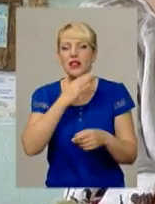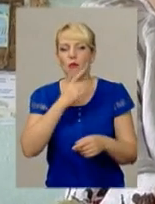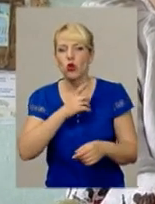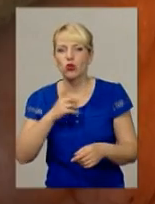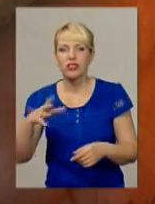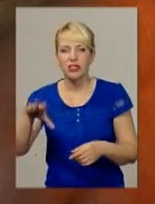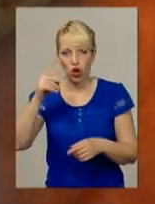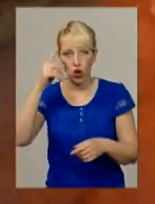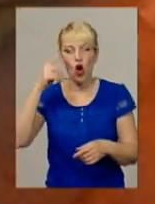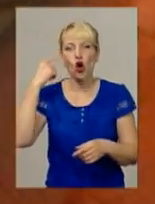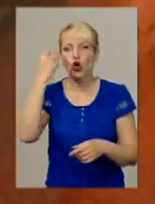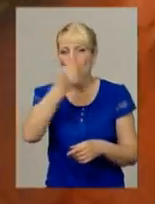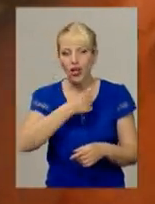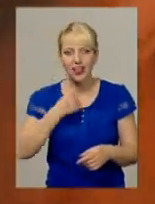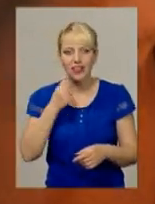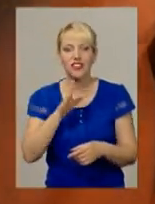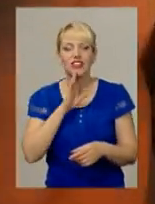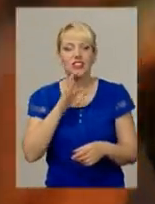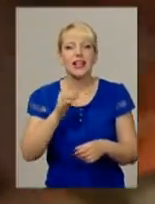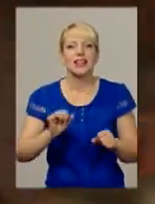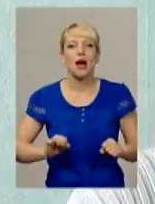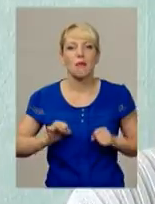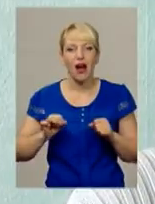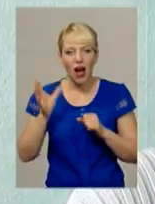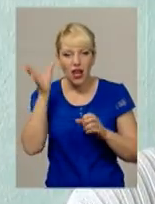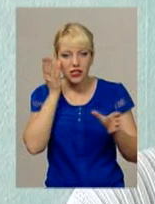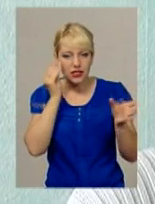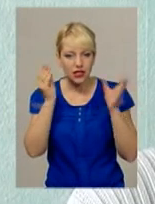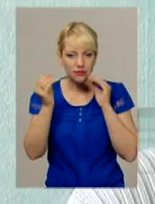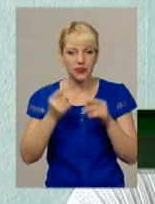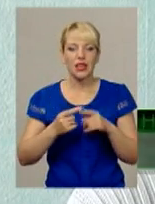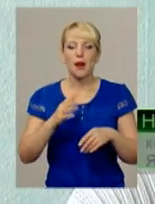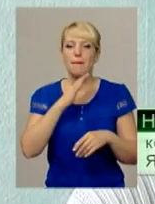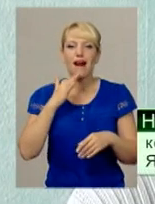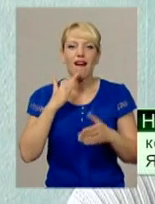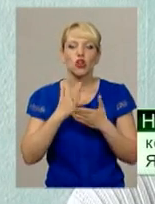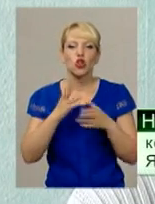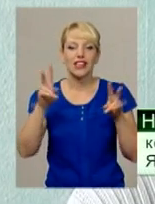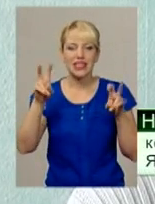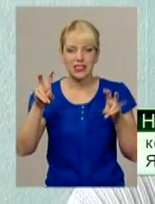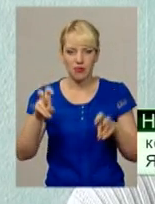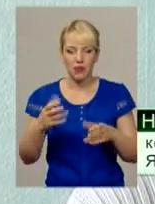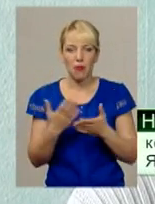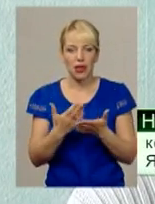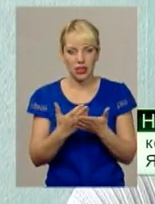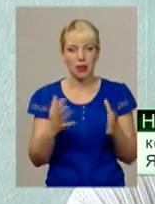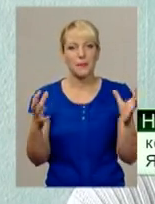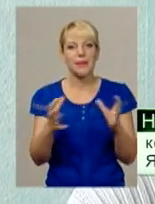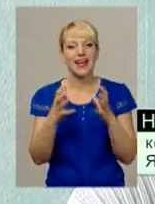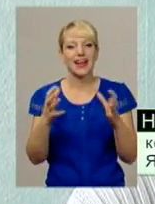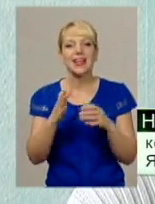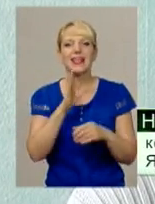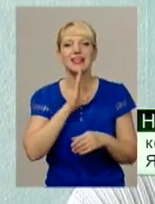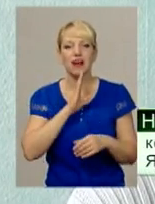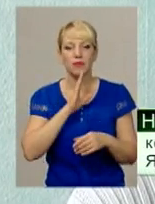осягнути, вивчити, хоча навіть їй це не вдається до кінця. Багато таких символів є, наприклад, берегиня, вона